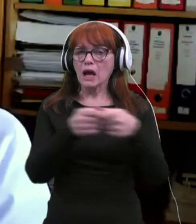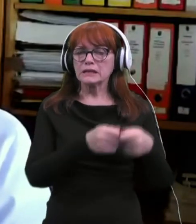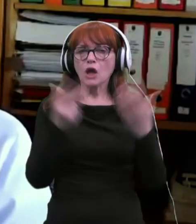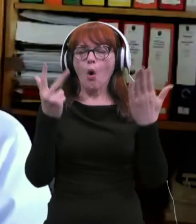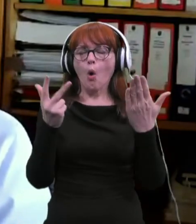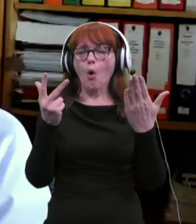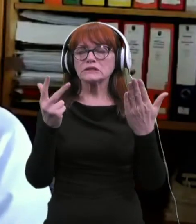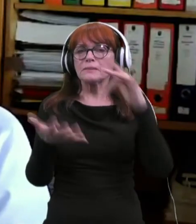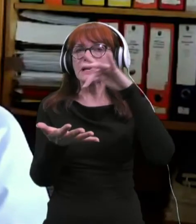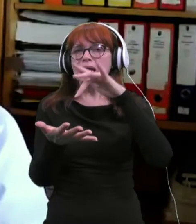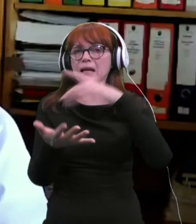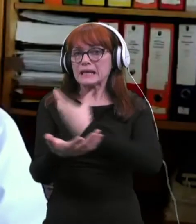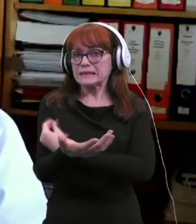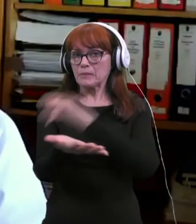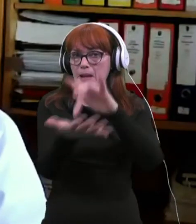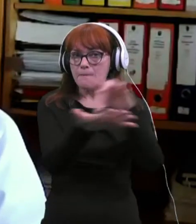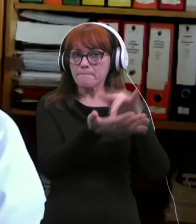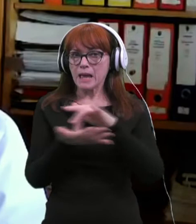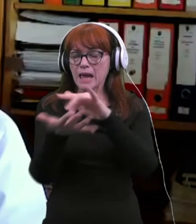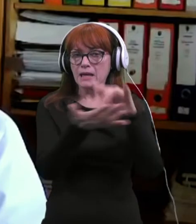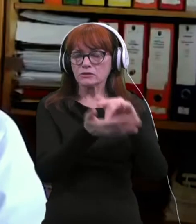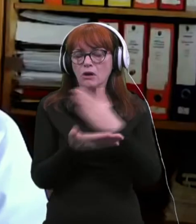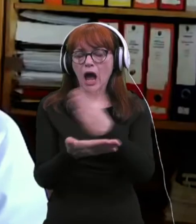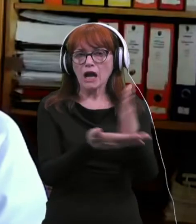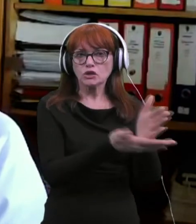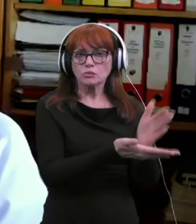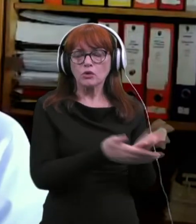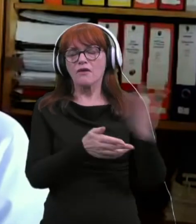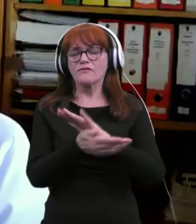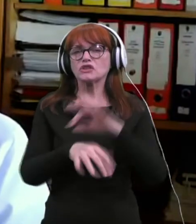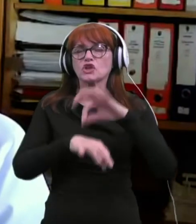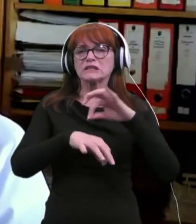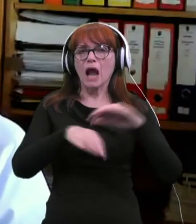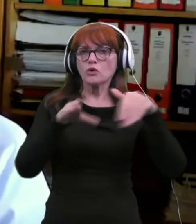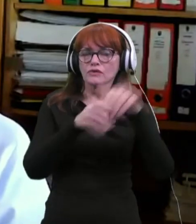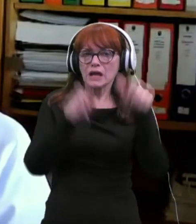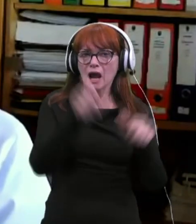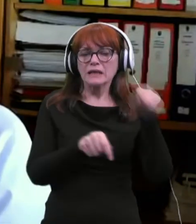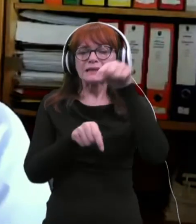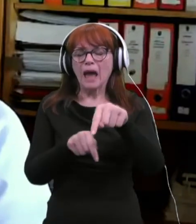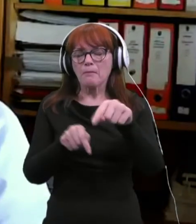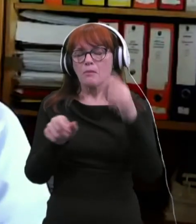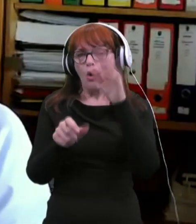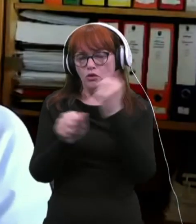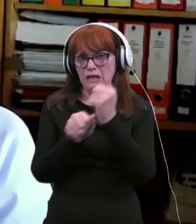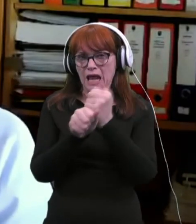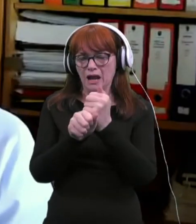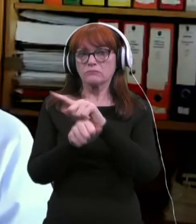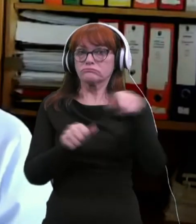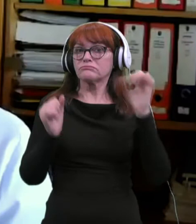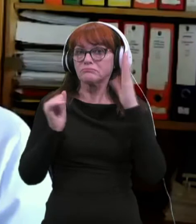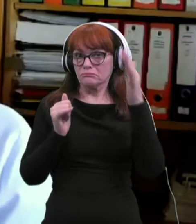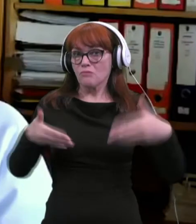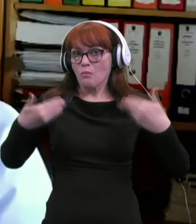osem cepivnih mest in razporedili tudi več zdravstvenega kadra na sama cepivna mesta. Zelo bi bili